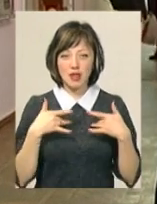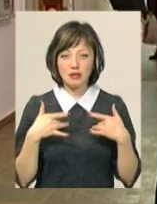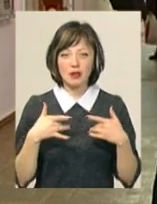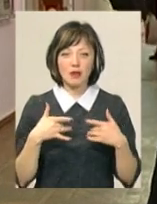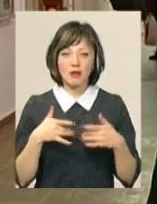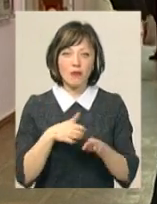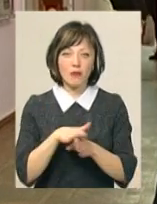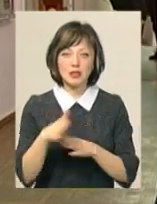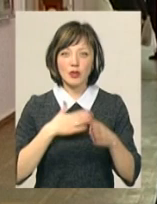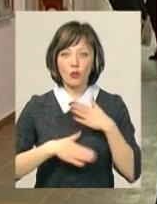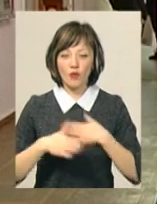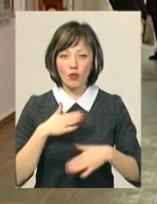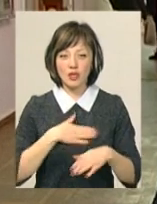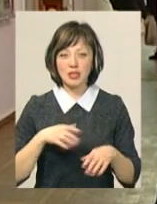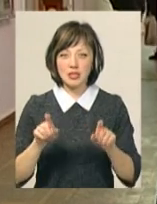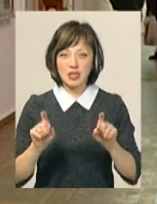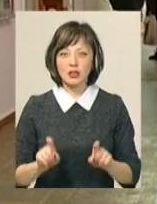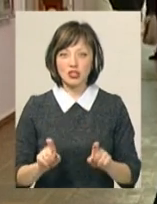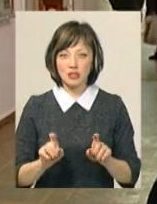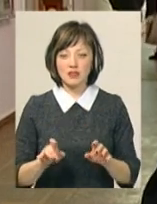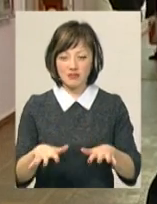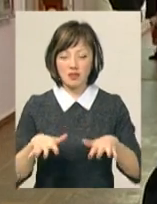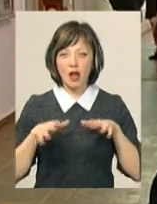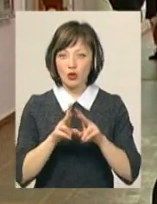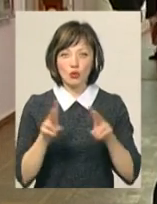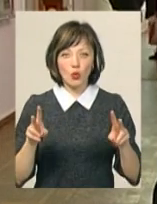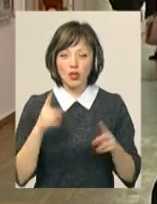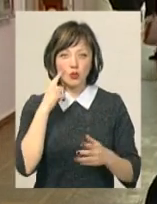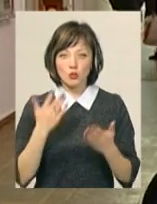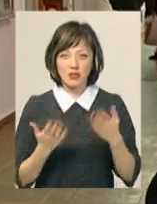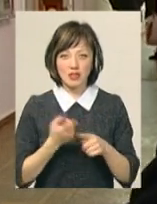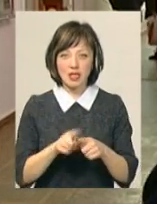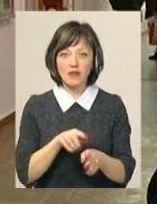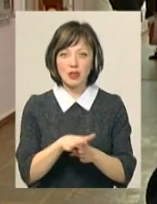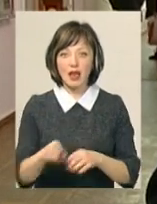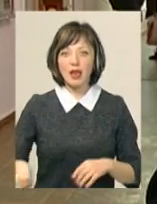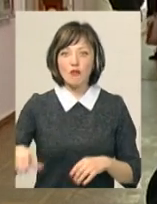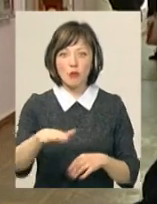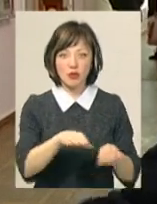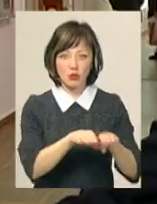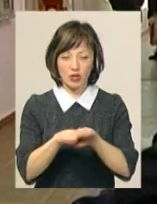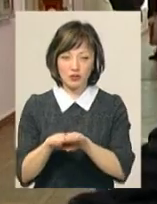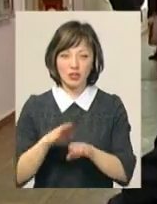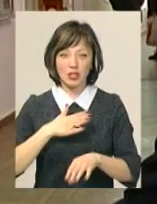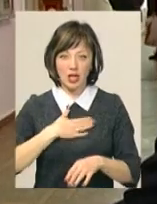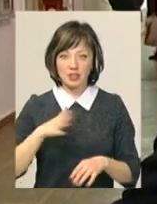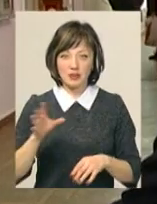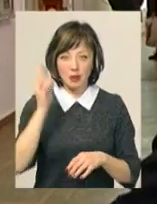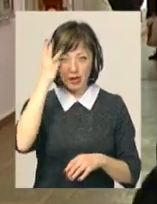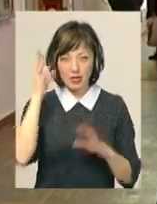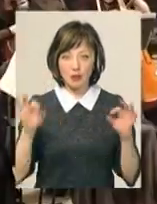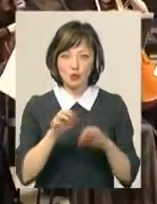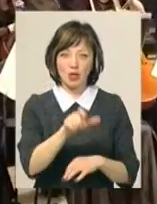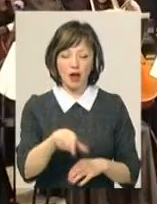задоволення. Сидячи в органному залі, ніхто не засумнівається, що це виконавці європейського рівня, хоч це наші всі хмельницькі